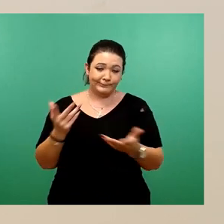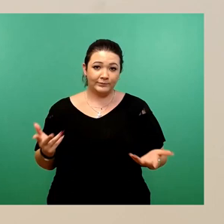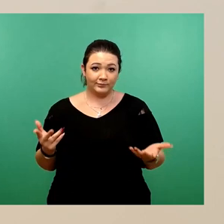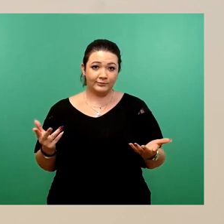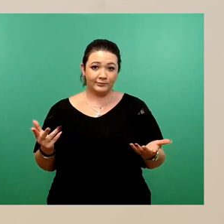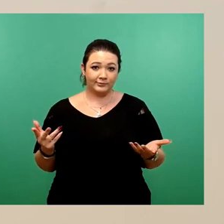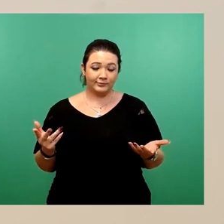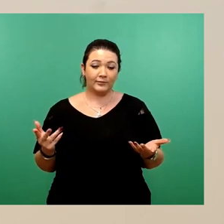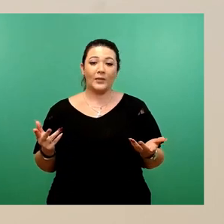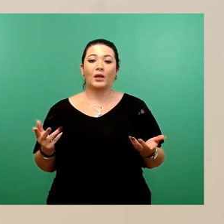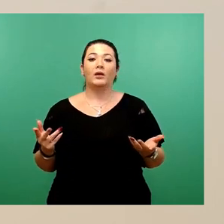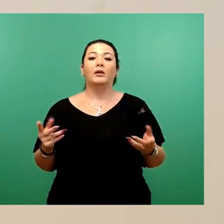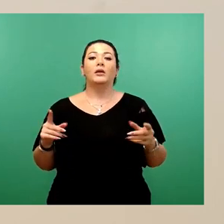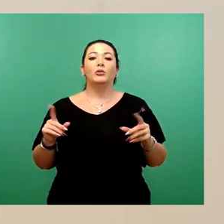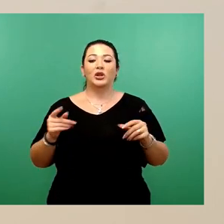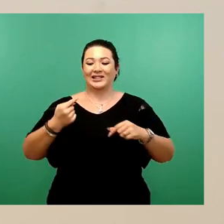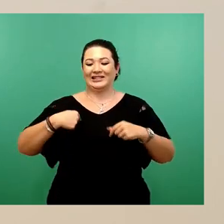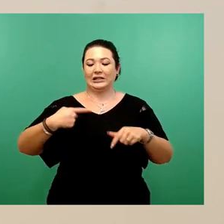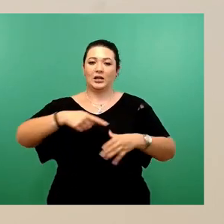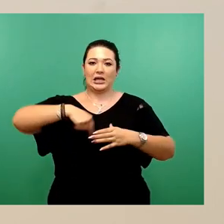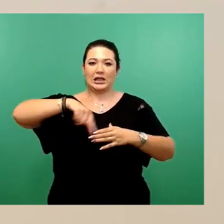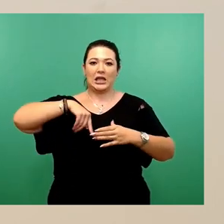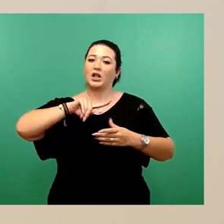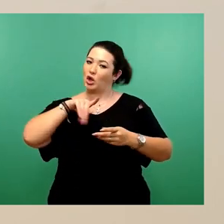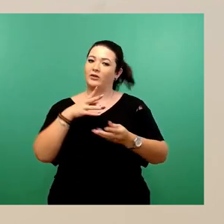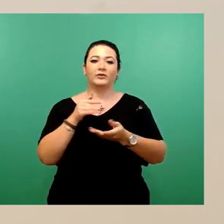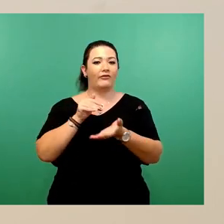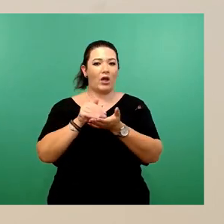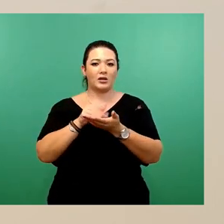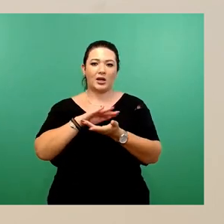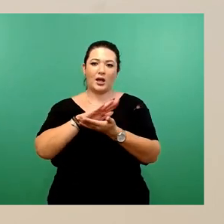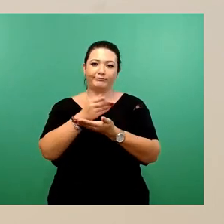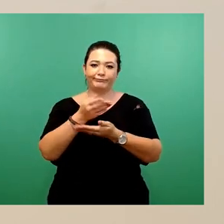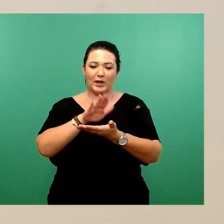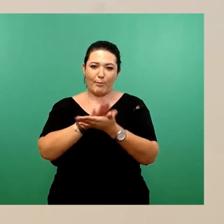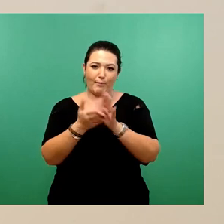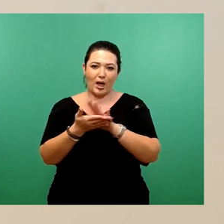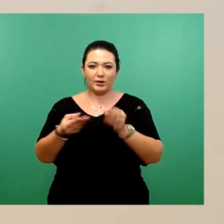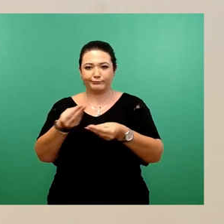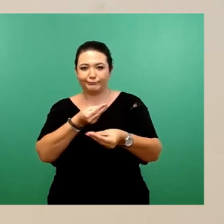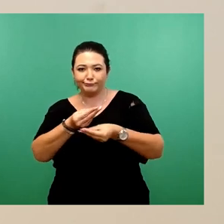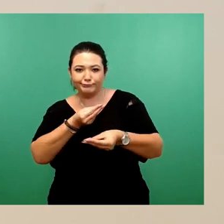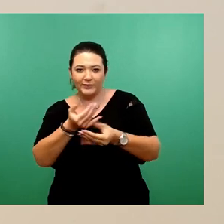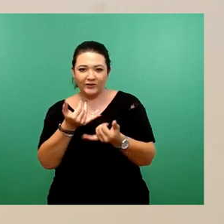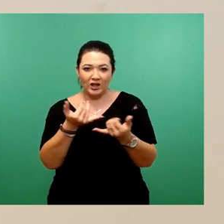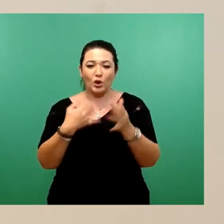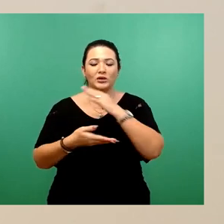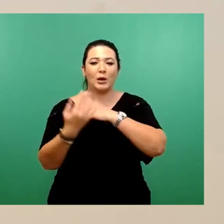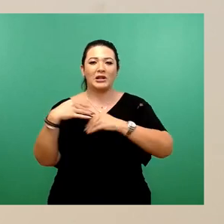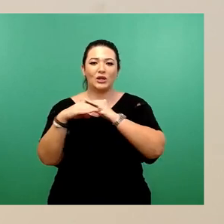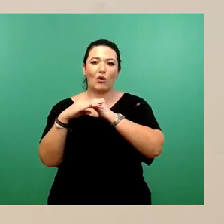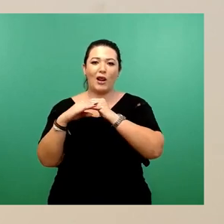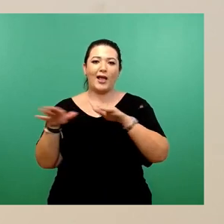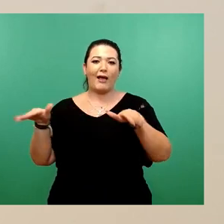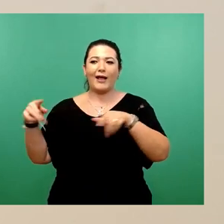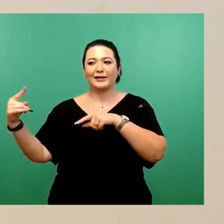hier immer noch in internen Abstimmungen sind. Und ich kann mich noch erinnern, wie Kollege Engel da ein bisschen gelächelt hat. Ich habe gesagt,